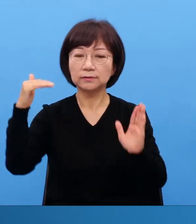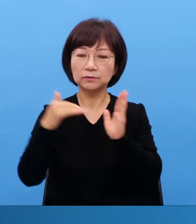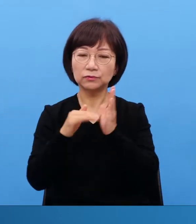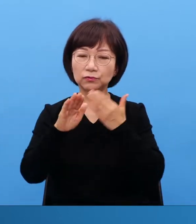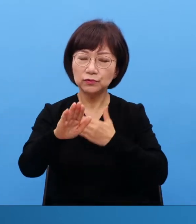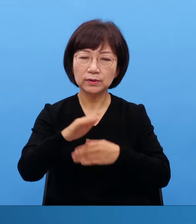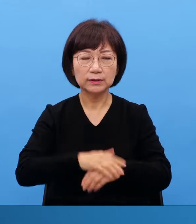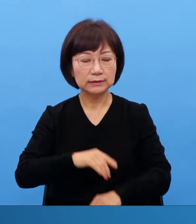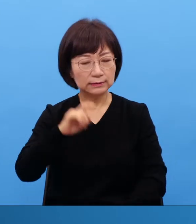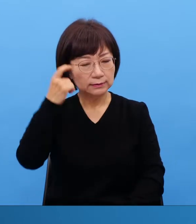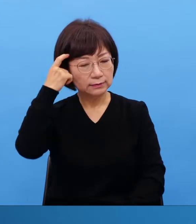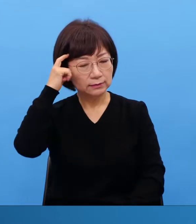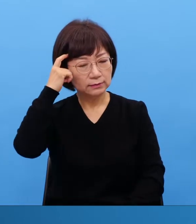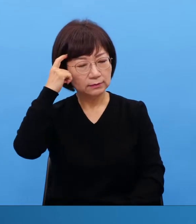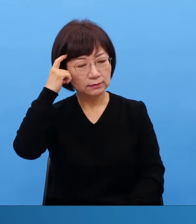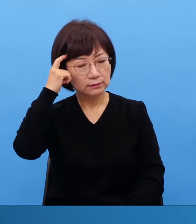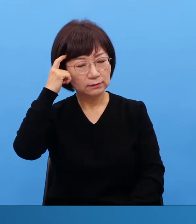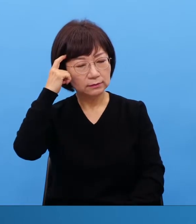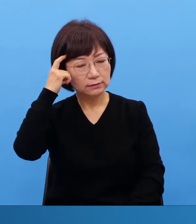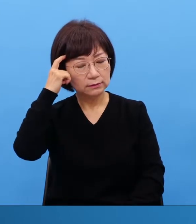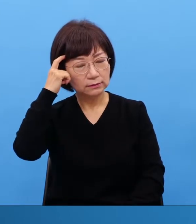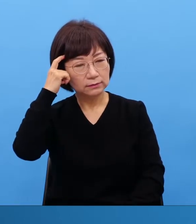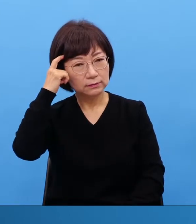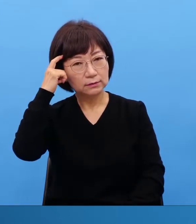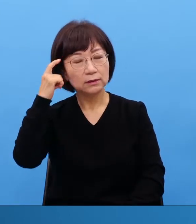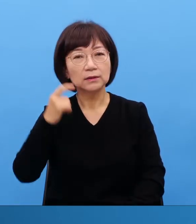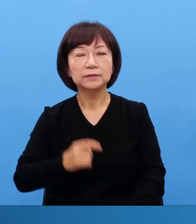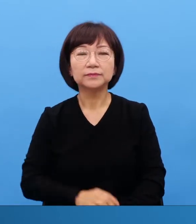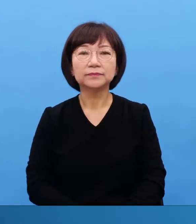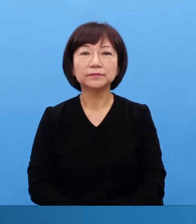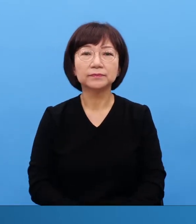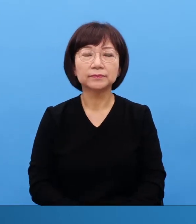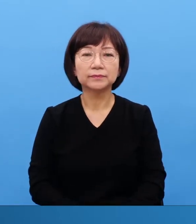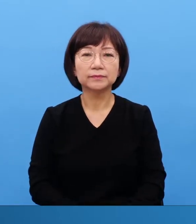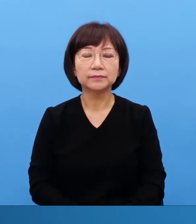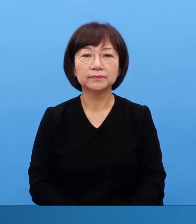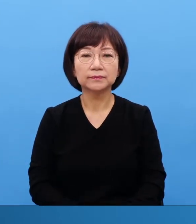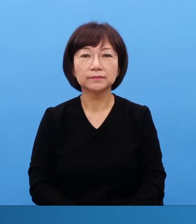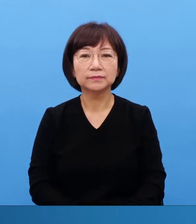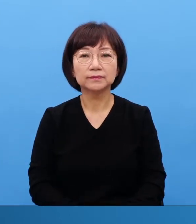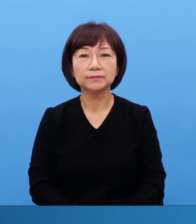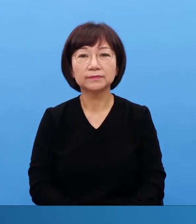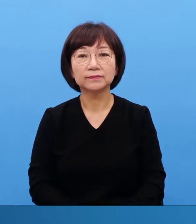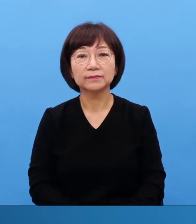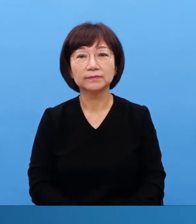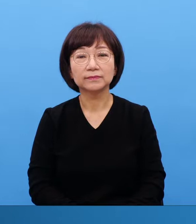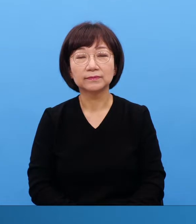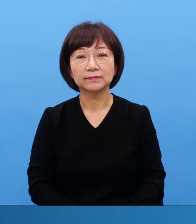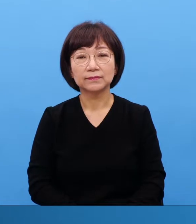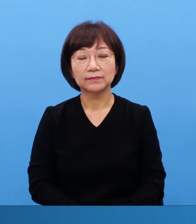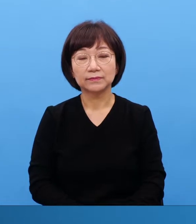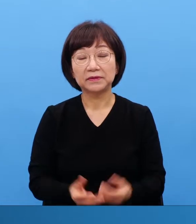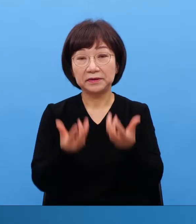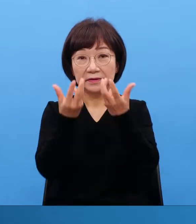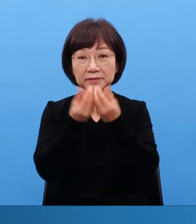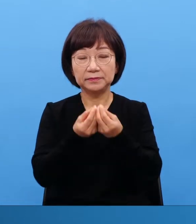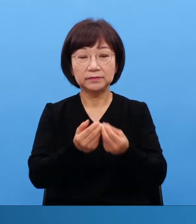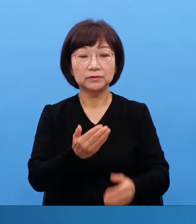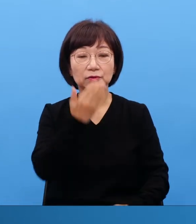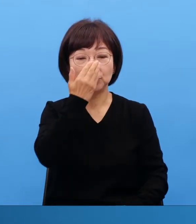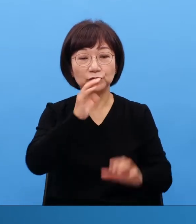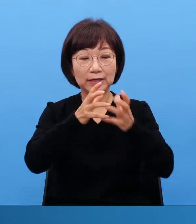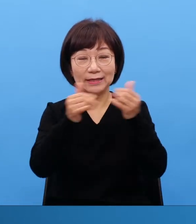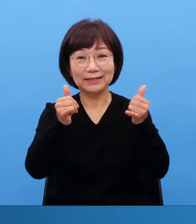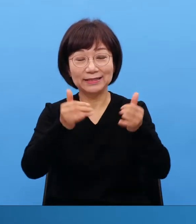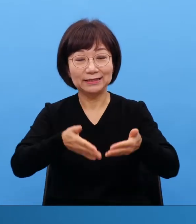그렇다면 더 큰일이고요 여러분 유대인이 저는 홀로코스트 들어가보면은 갔다